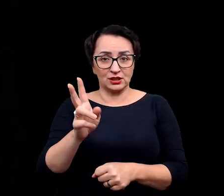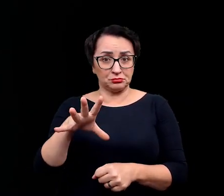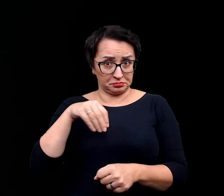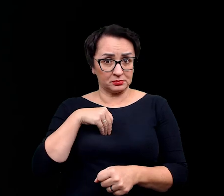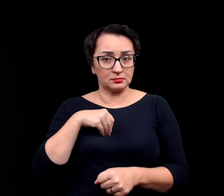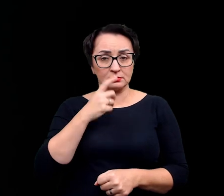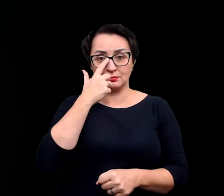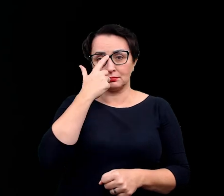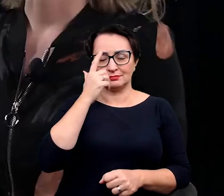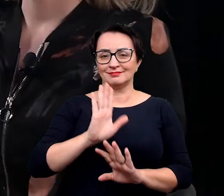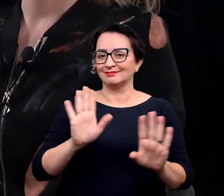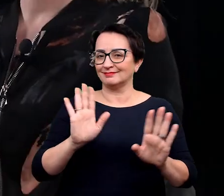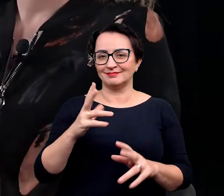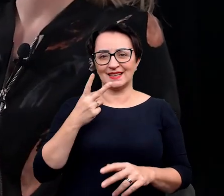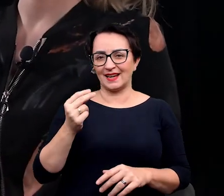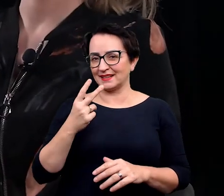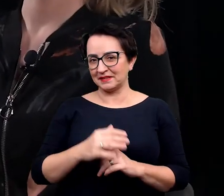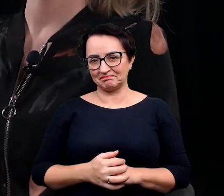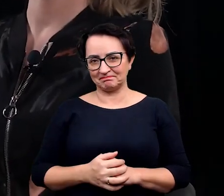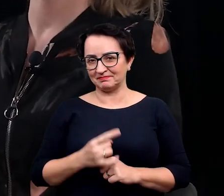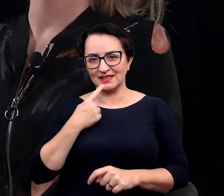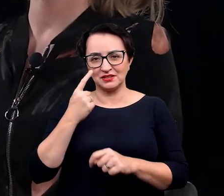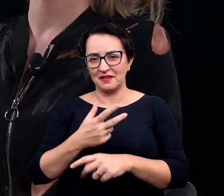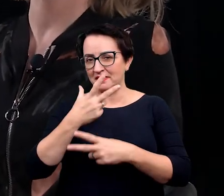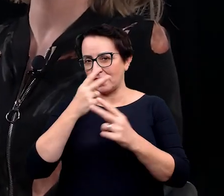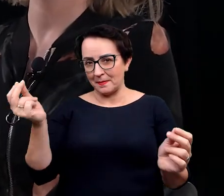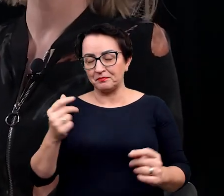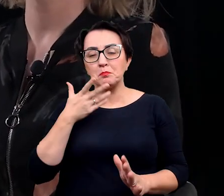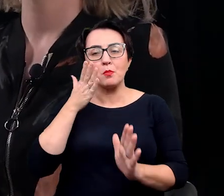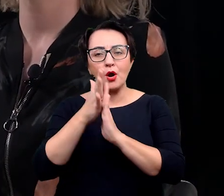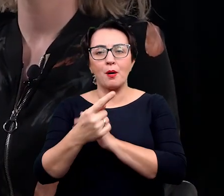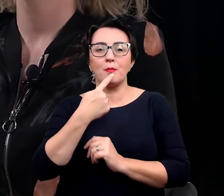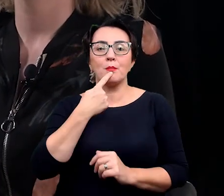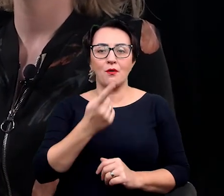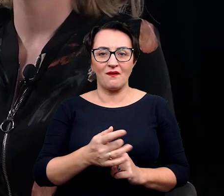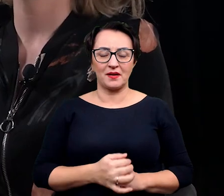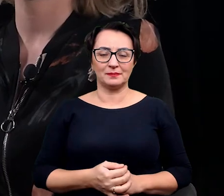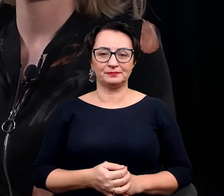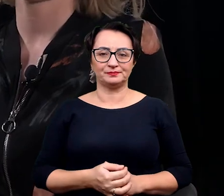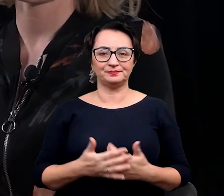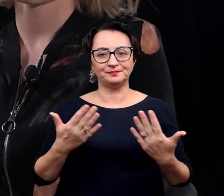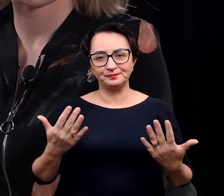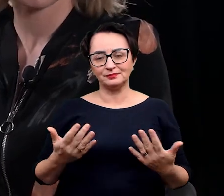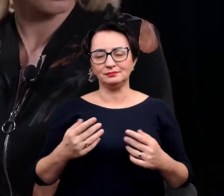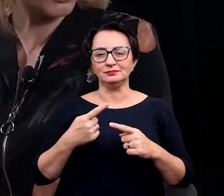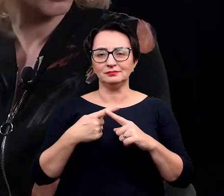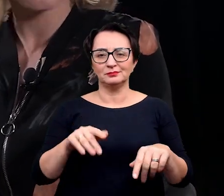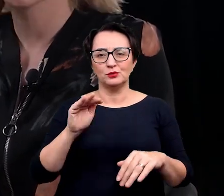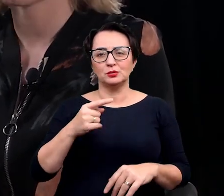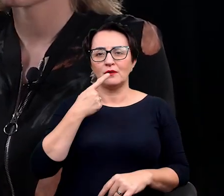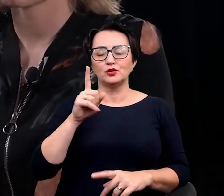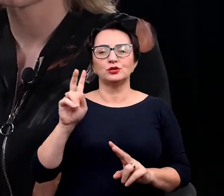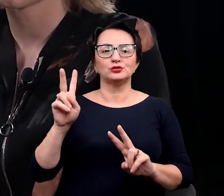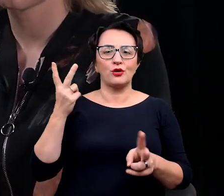stworzony? Nie, nie, zdecydowanie nie. No, wprost mówiąc, oczywiście tak enigmatycznie można